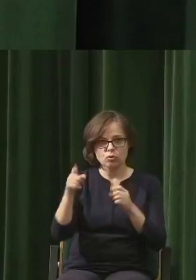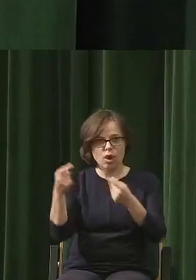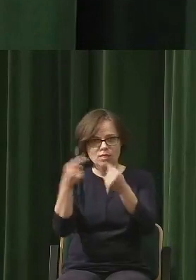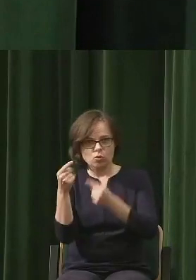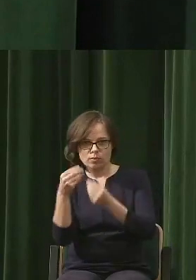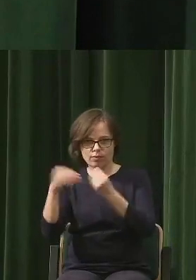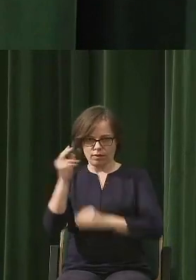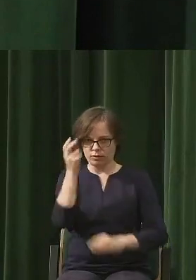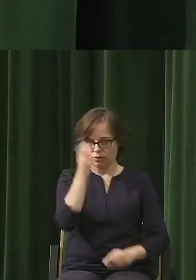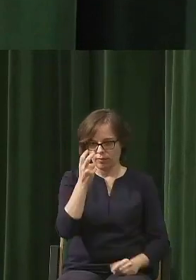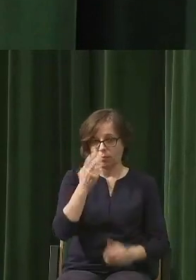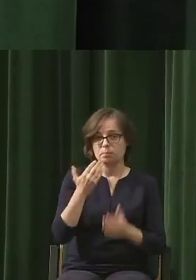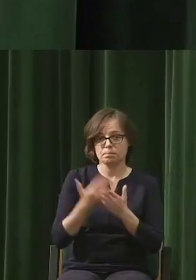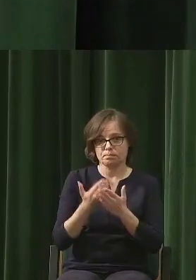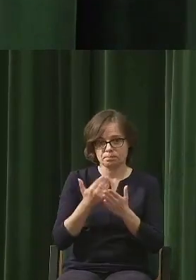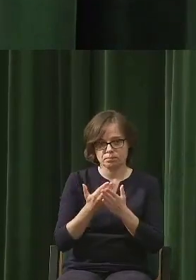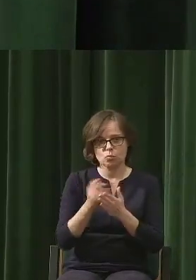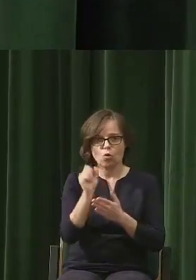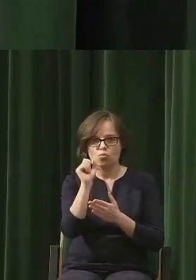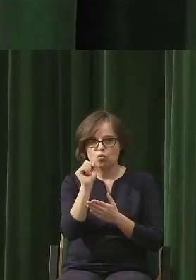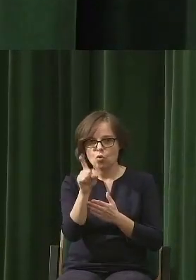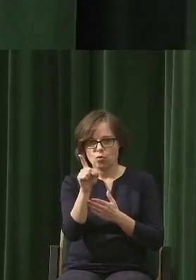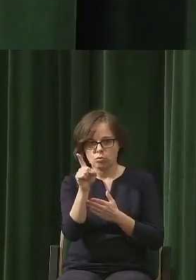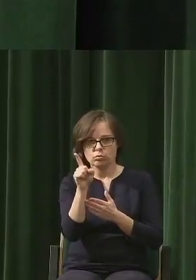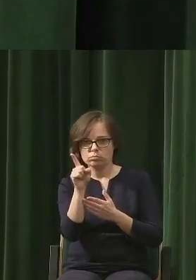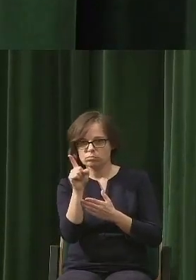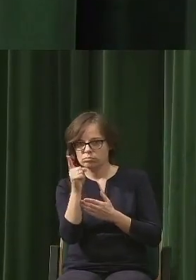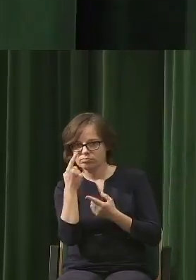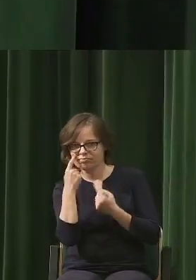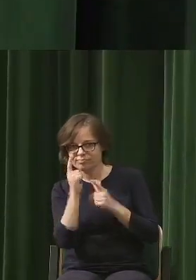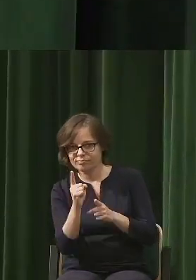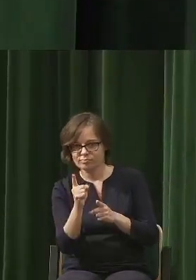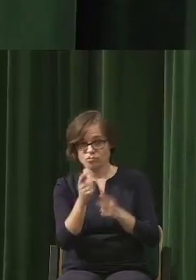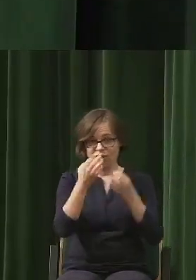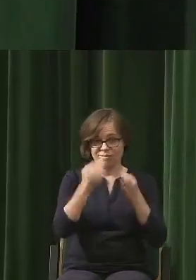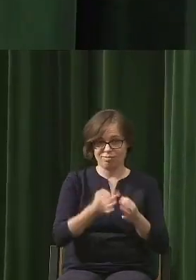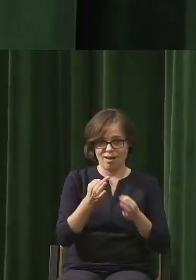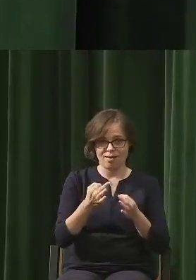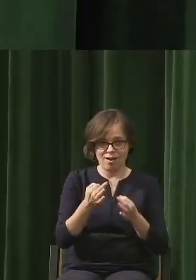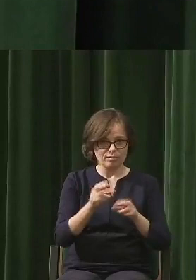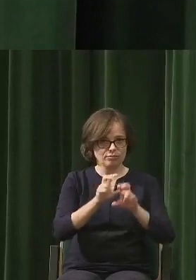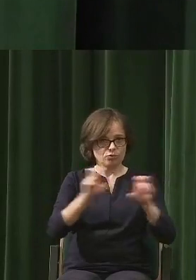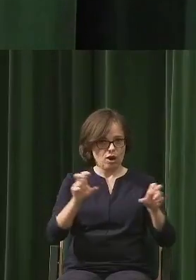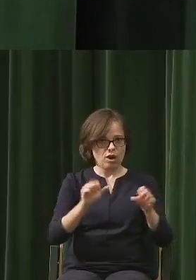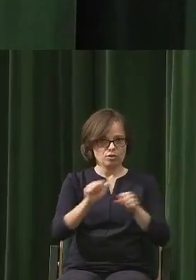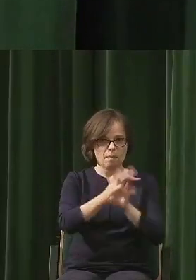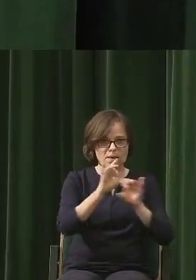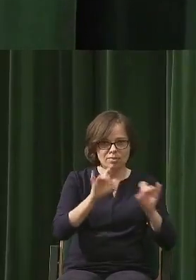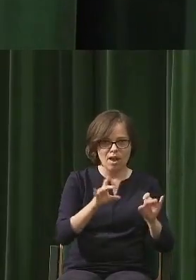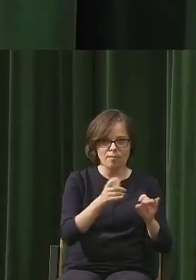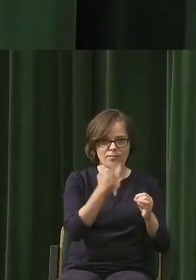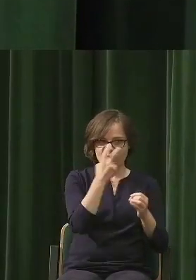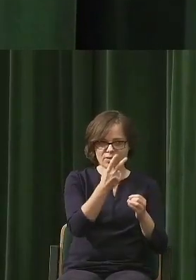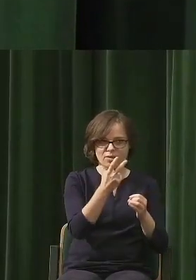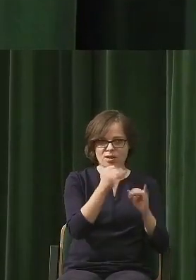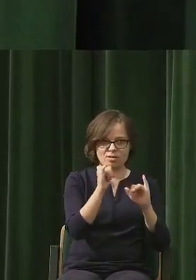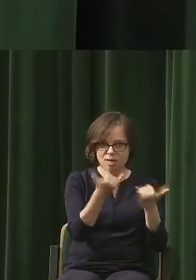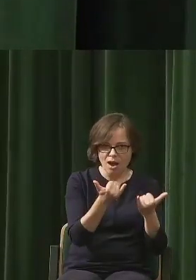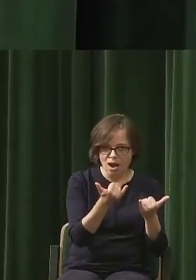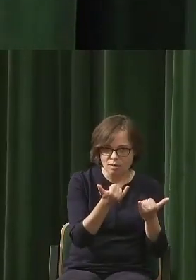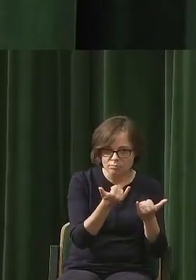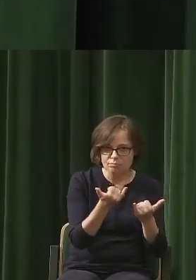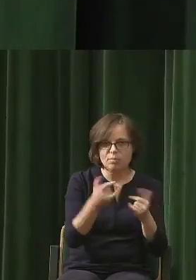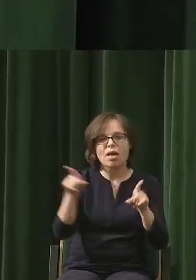interpretacje, że to, co się dzieje teraz z nami w czasie pandemii i co może się dziać przy kolejnych nawrotach,